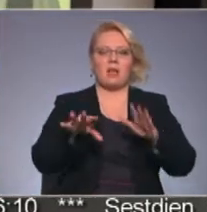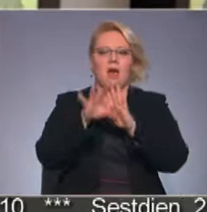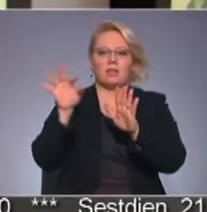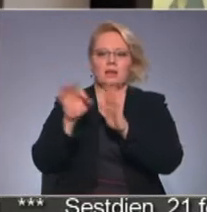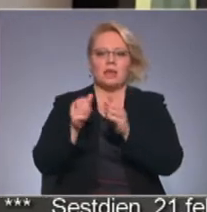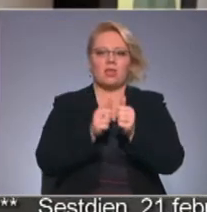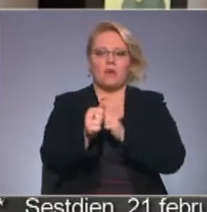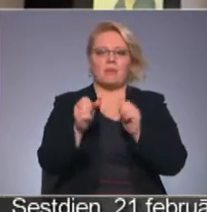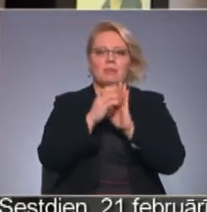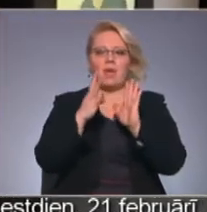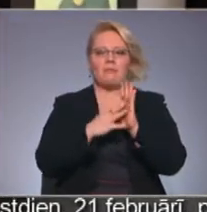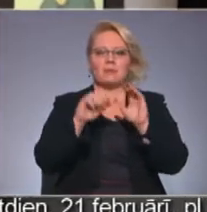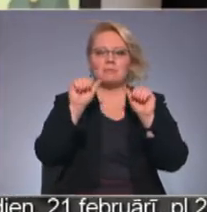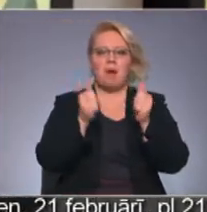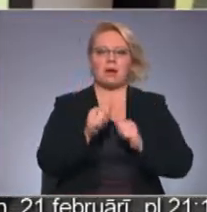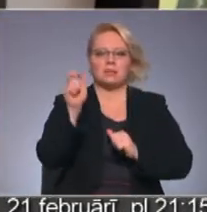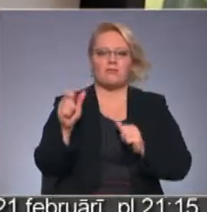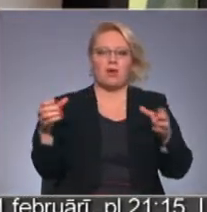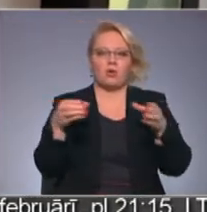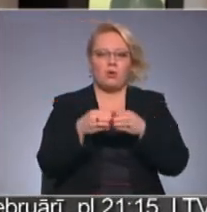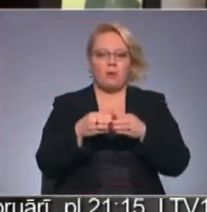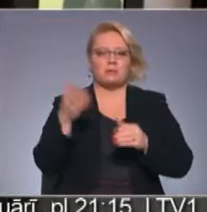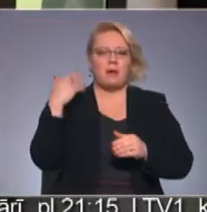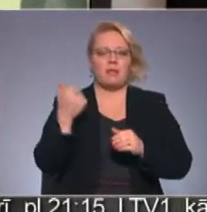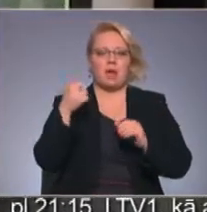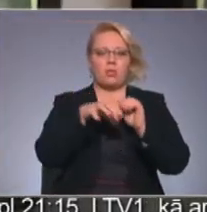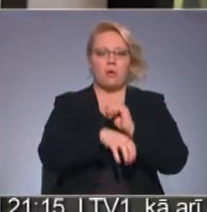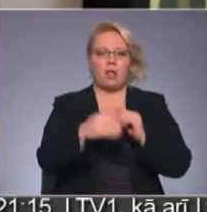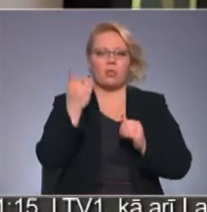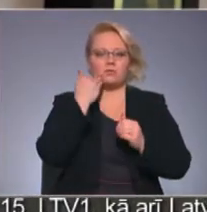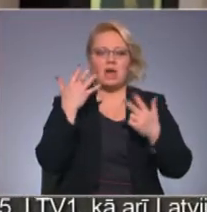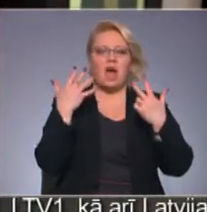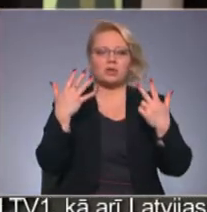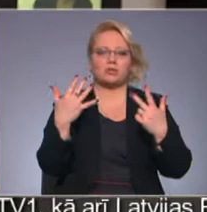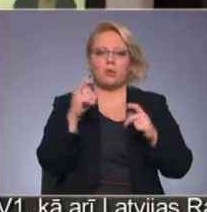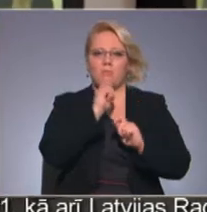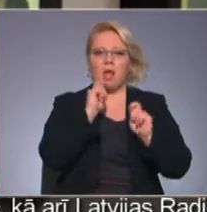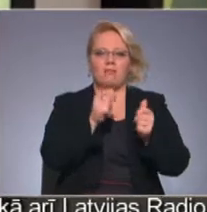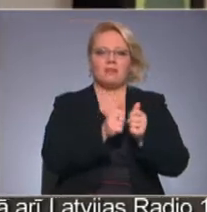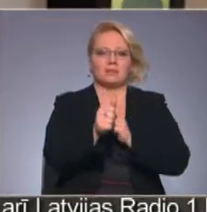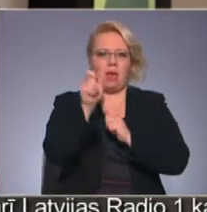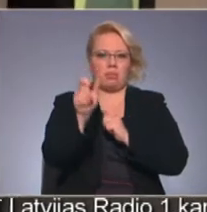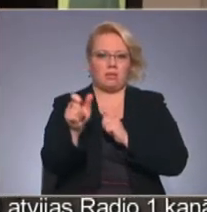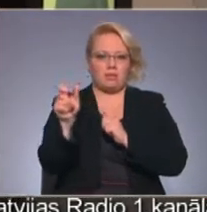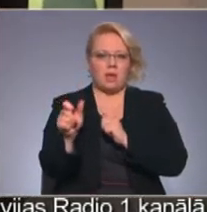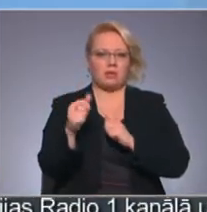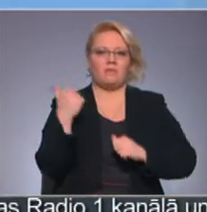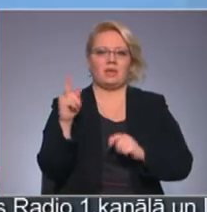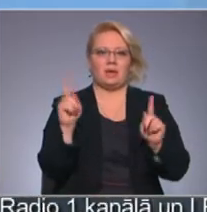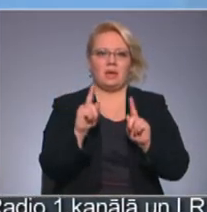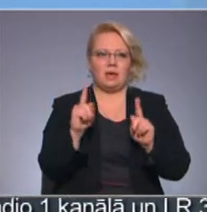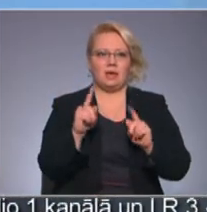mākslinieks vai mākslinieku grupas pērnā gada nogalē nosauca astoņus PURVĪŠA BALVAS kandidātus. Un viņi ir